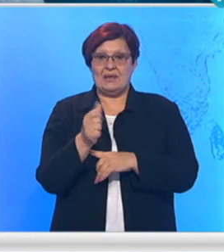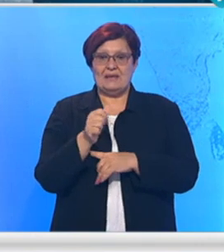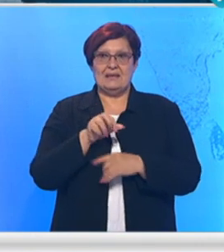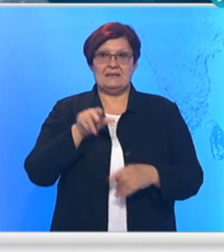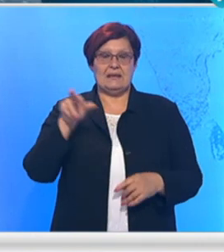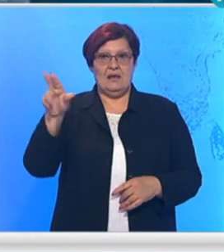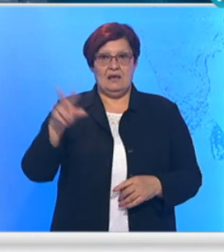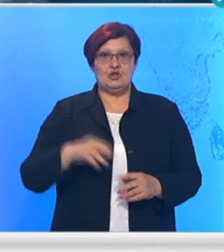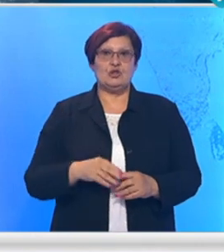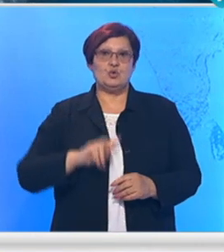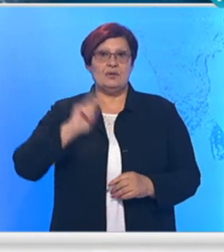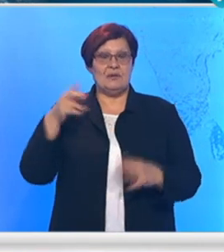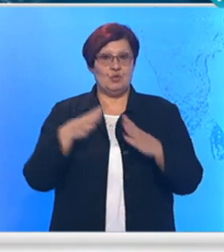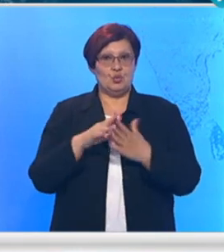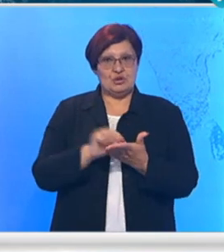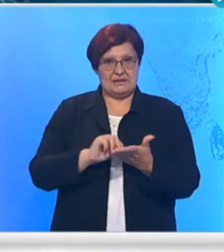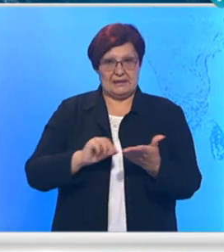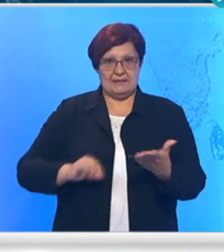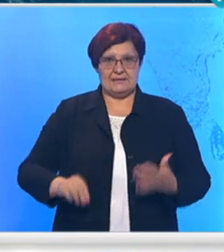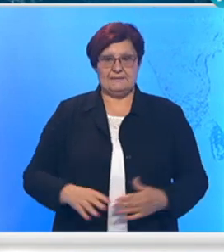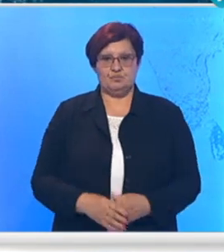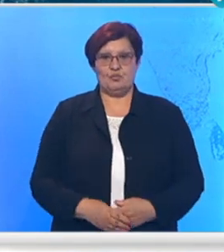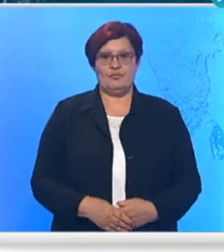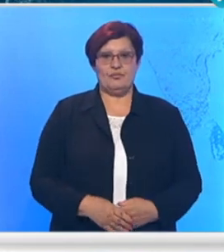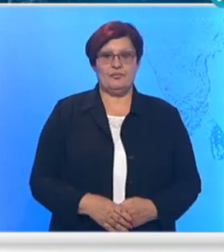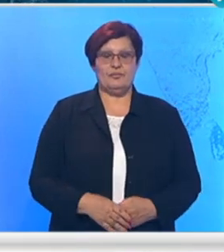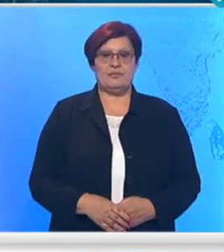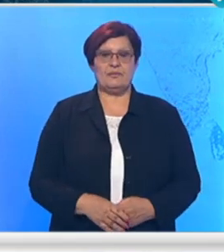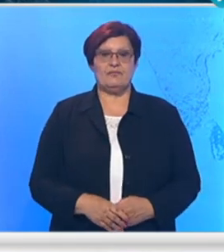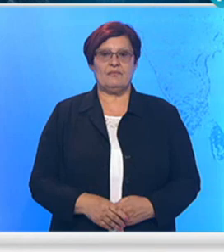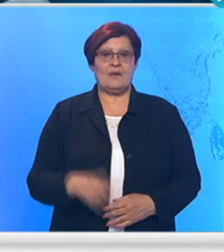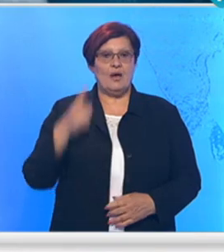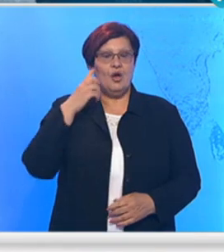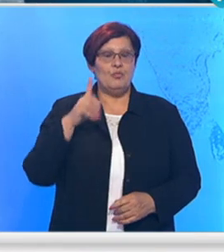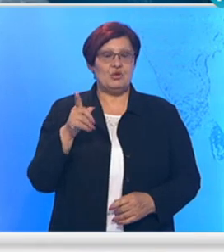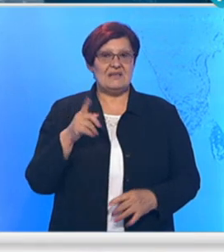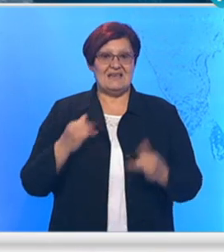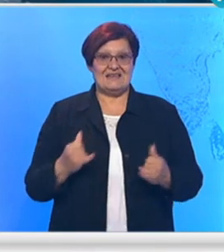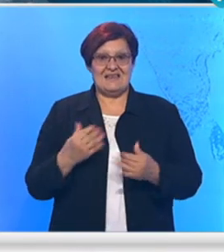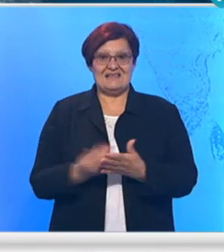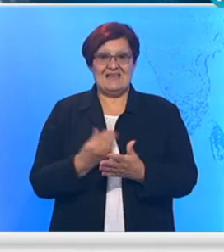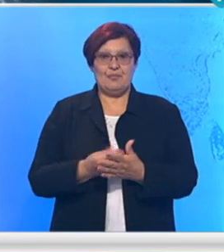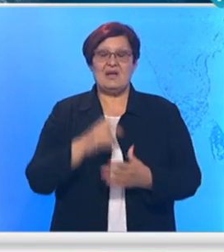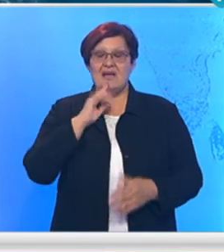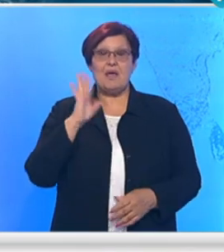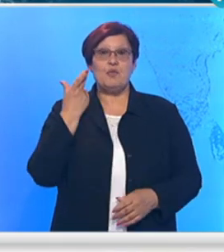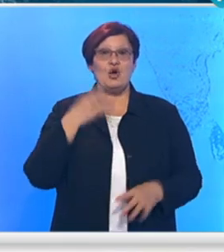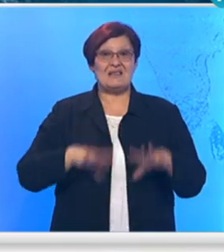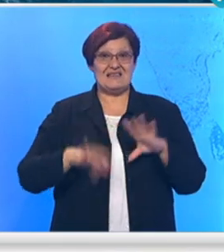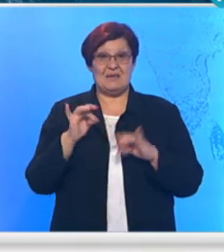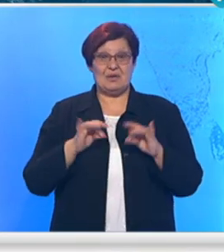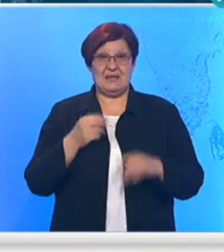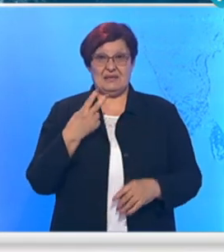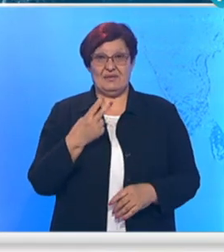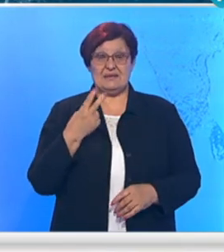otišli su da se obavi glasani. Hvala najlepše. Poslećamo da se danas ponavljaju i pokrenjski izbori na